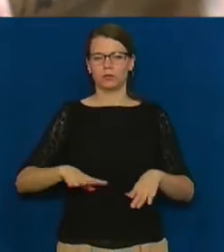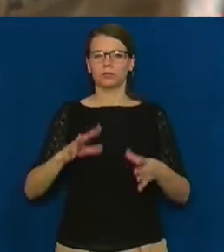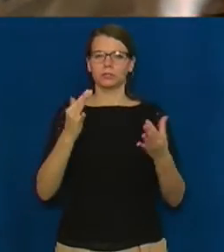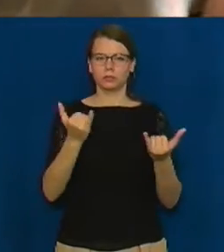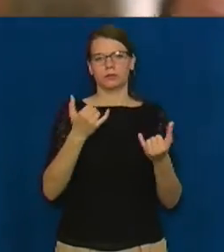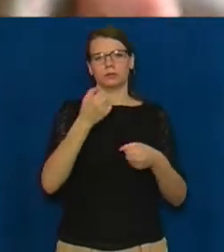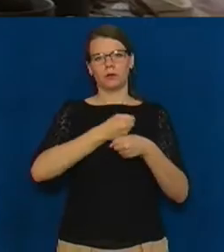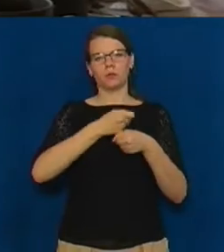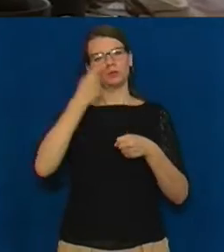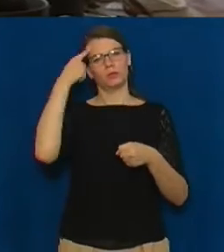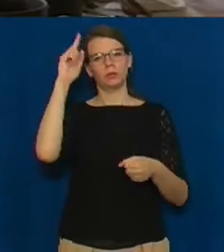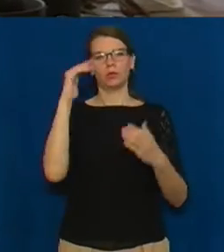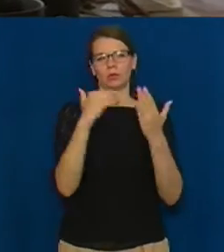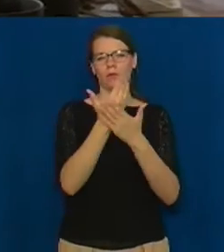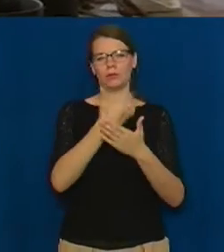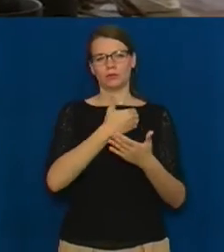над новою роботою.